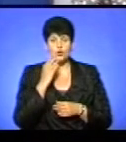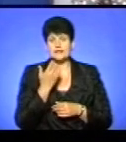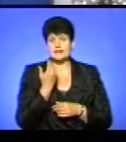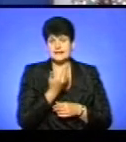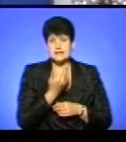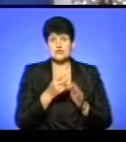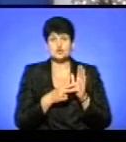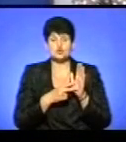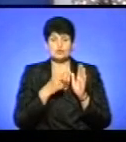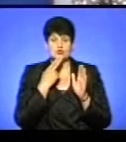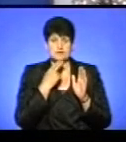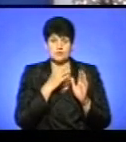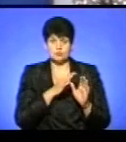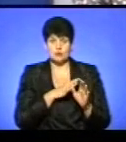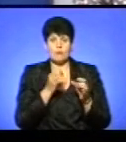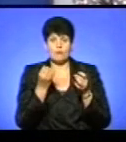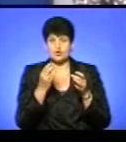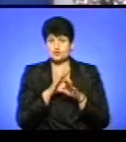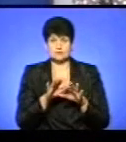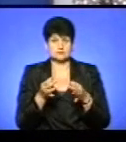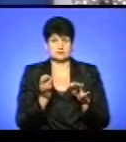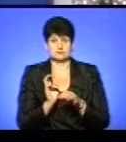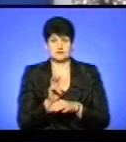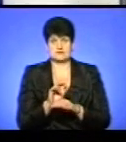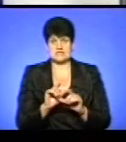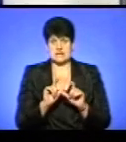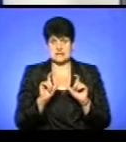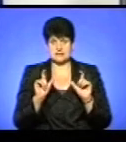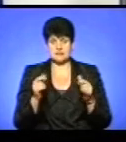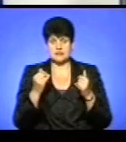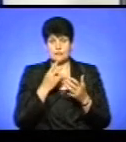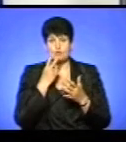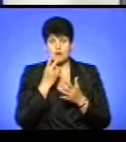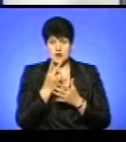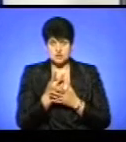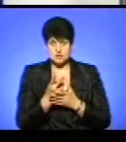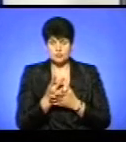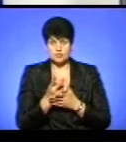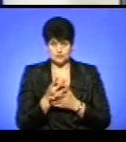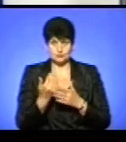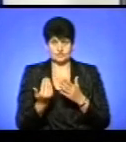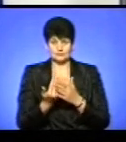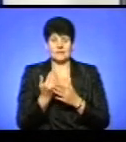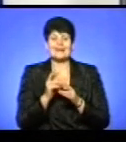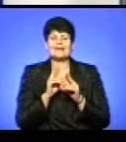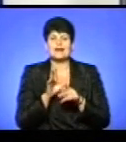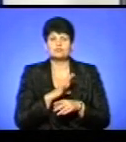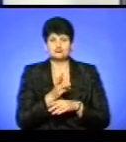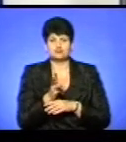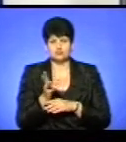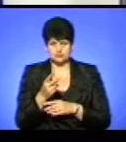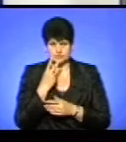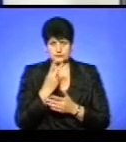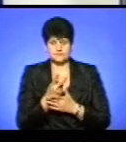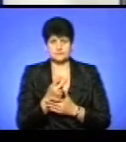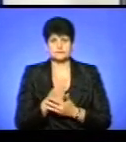7 червня це було, просто не пустили до дитсадка. Ми зараз покажемо глядачам сюжет, як це все відбувалося, а потім знову ж